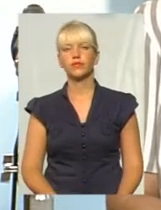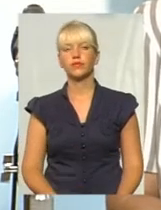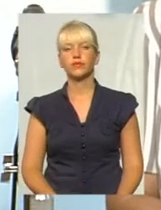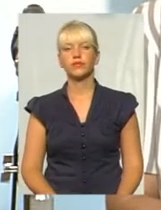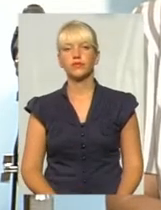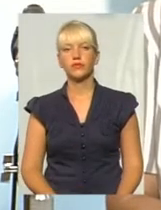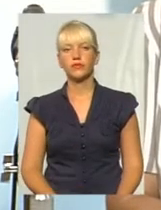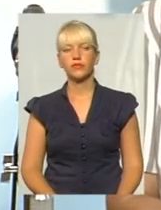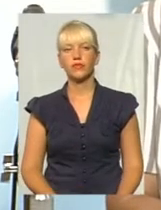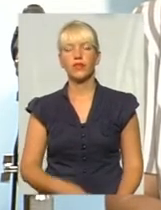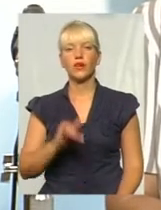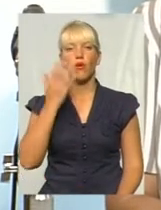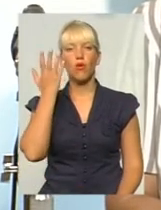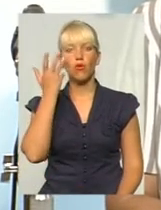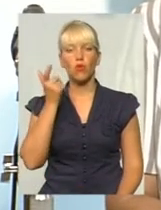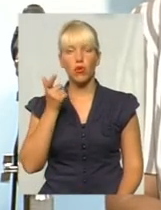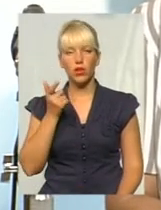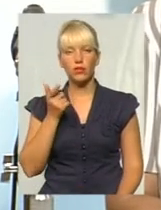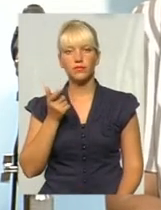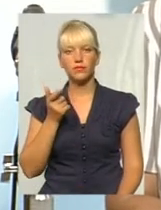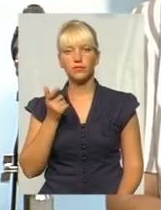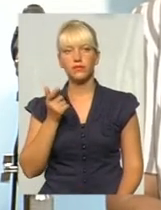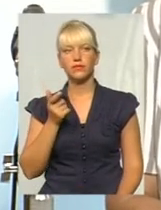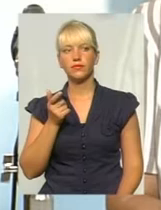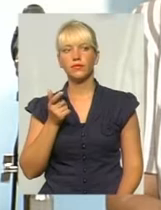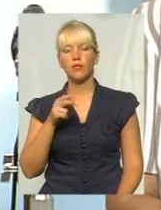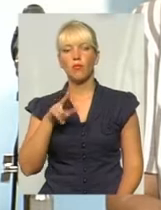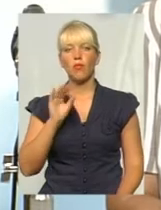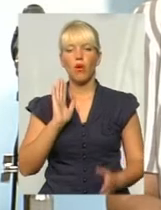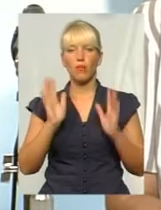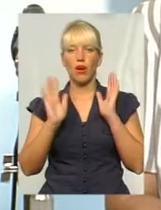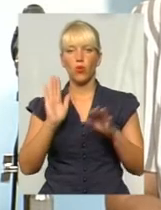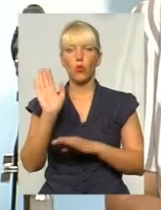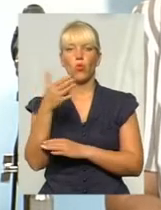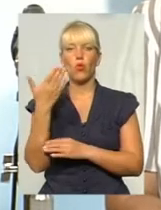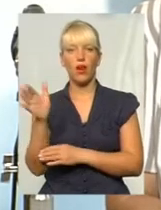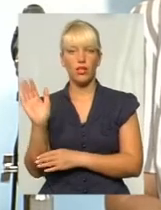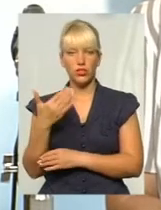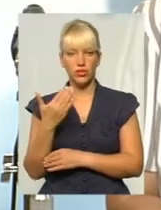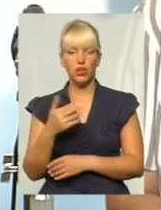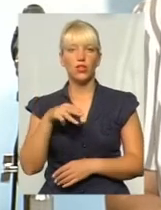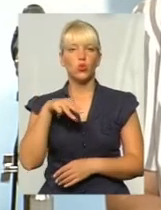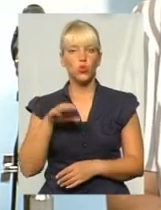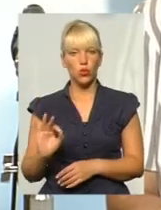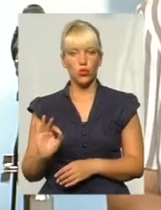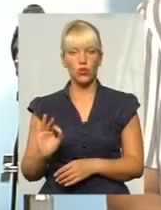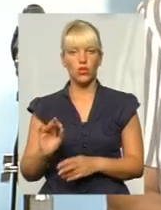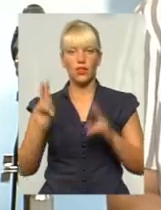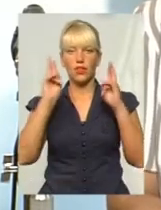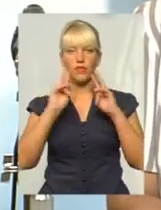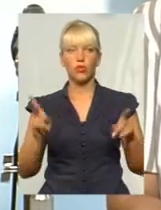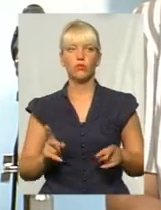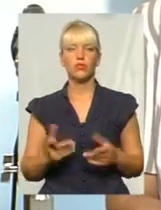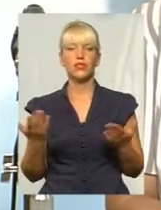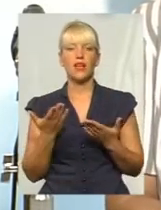І коли по парку гуляєш, то невідомо